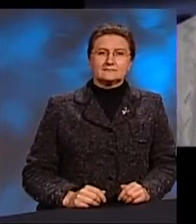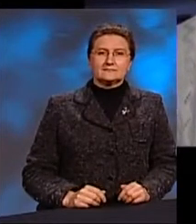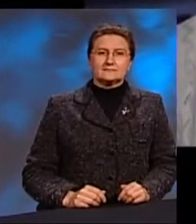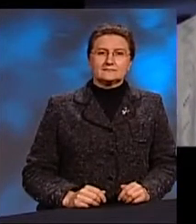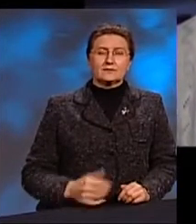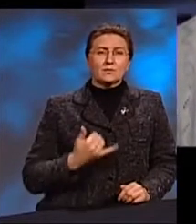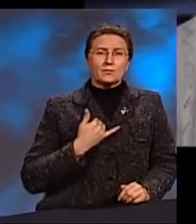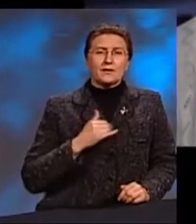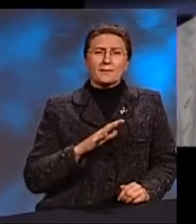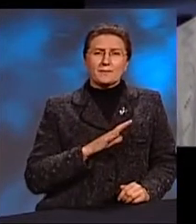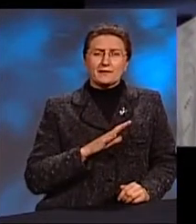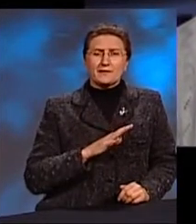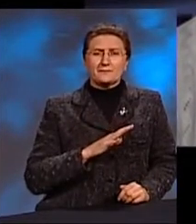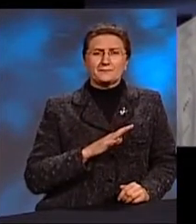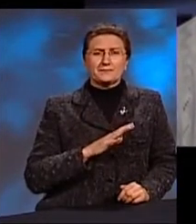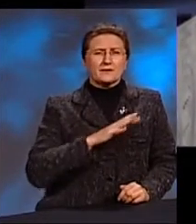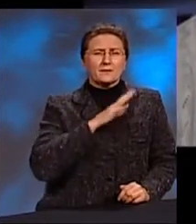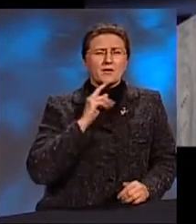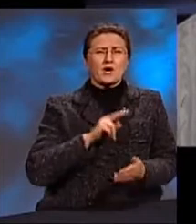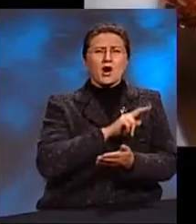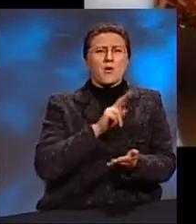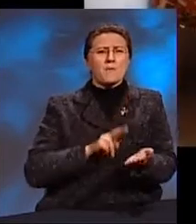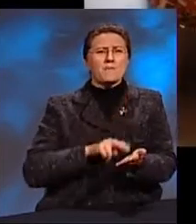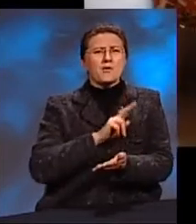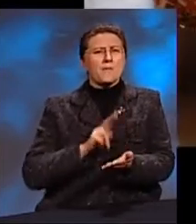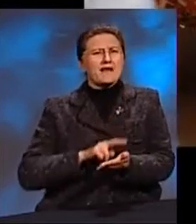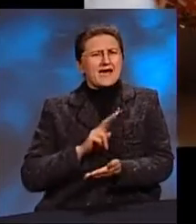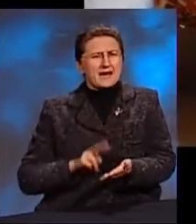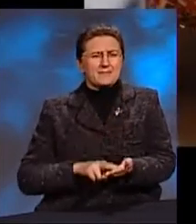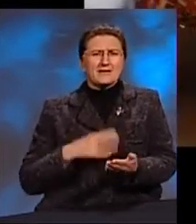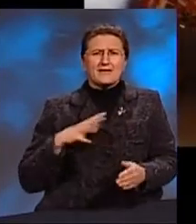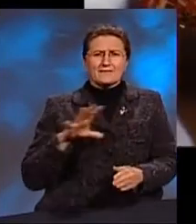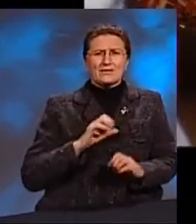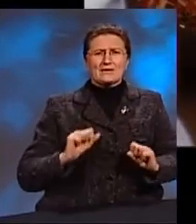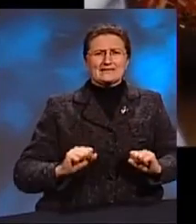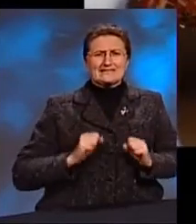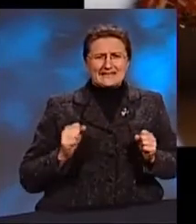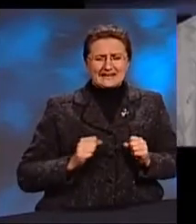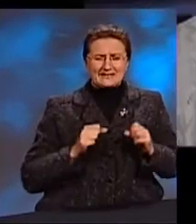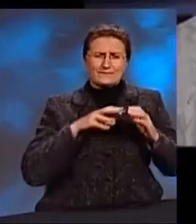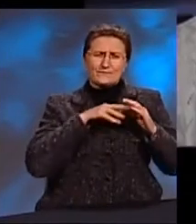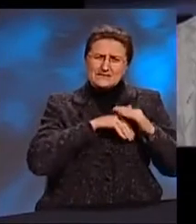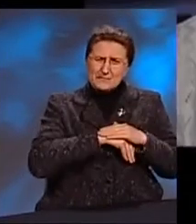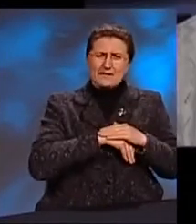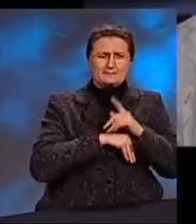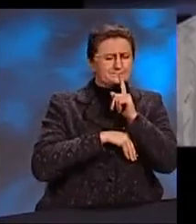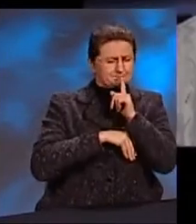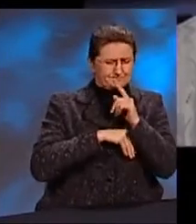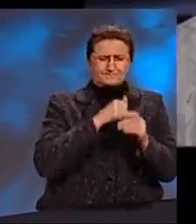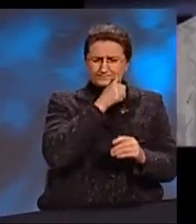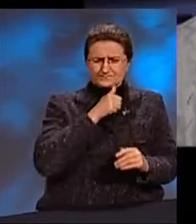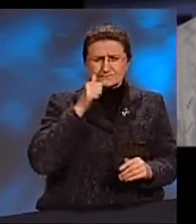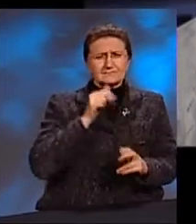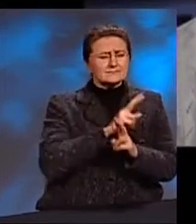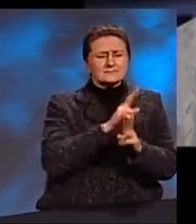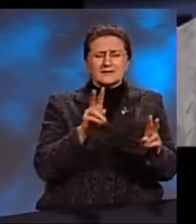У меня было много проблем И я старалась все это держать в себе Я никогда